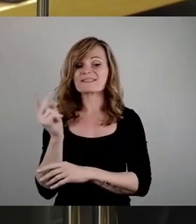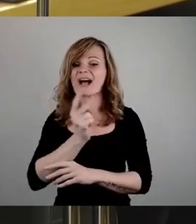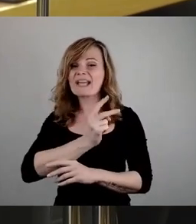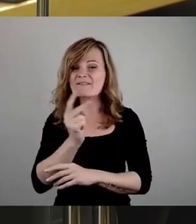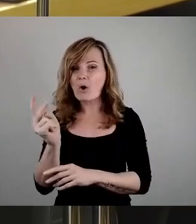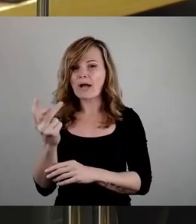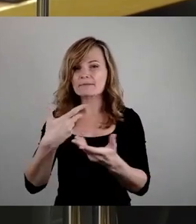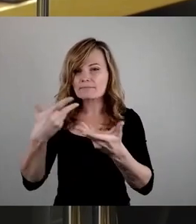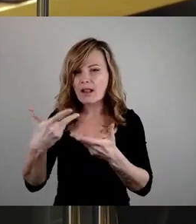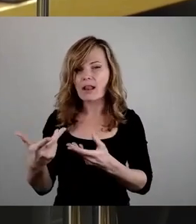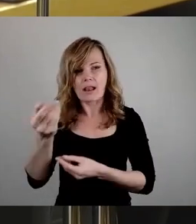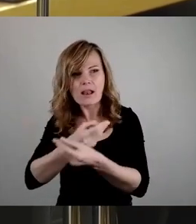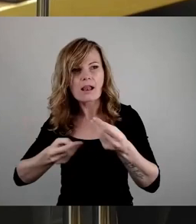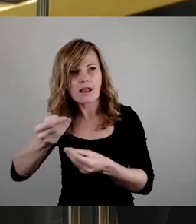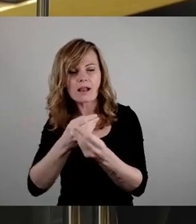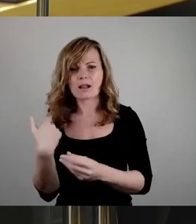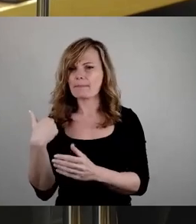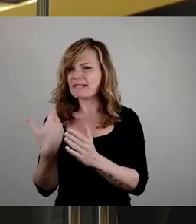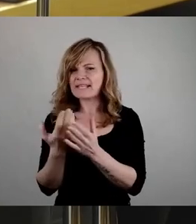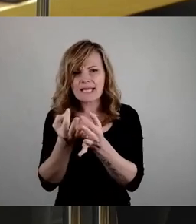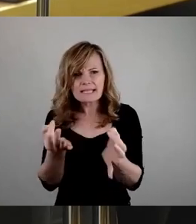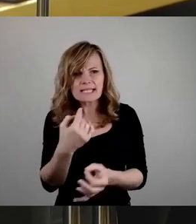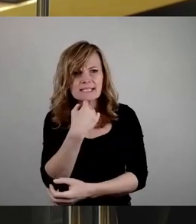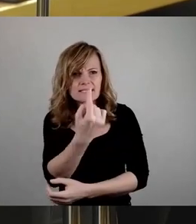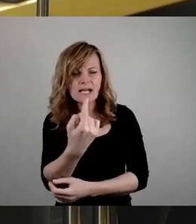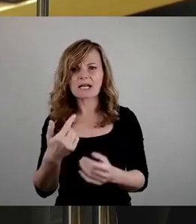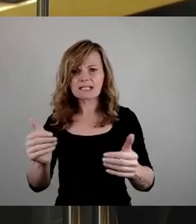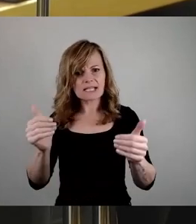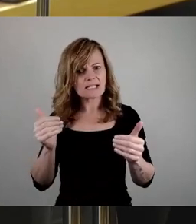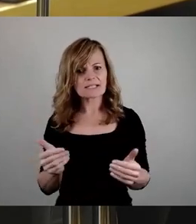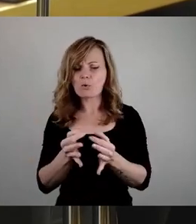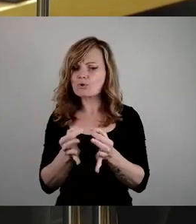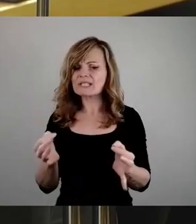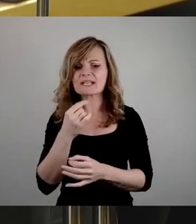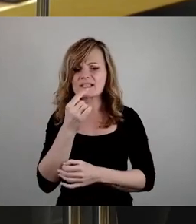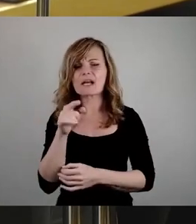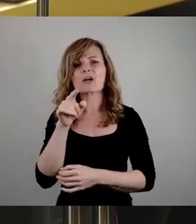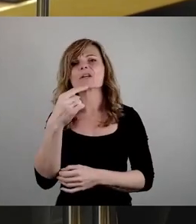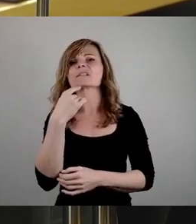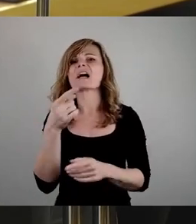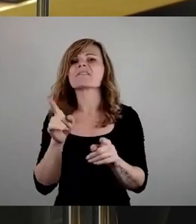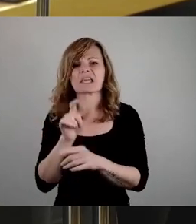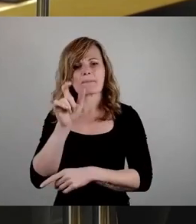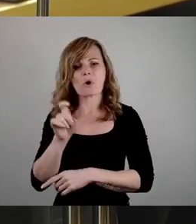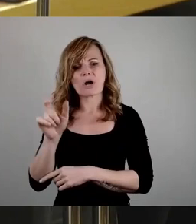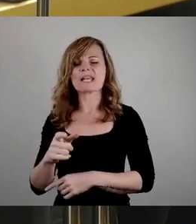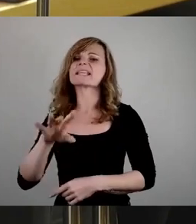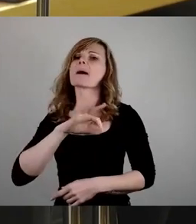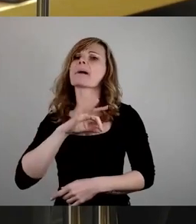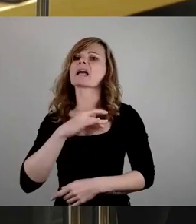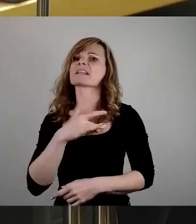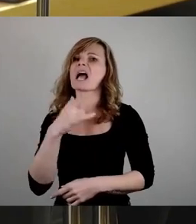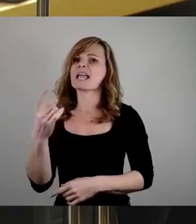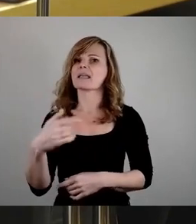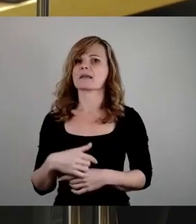gehört. Keinerlei Distanzierung, nichts, gar nichts. Sie tun hier so, als ob Sie hier eine bürgerliche Partei wären, die hier ganz